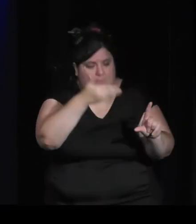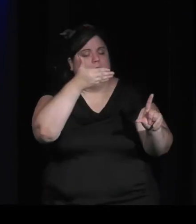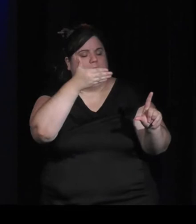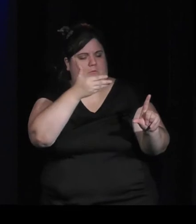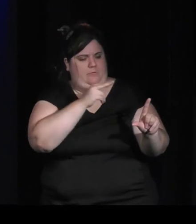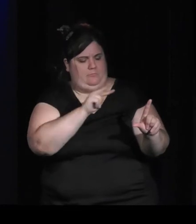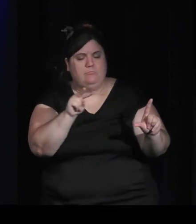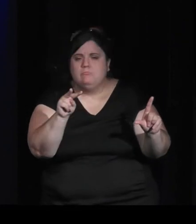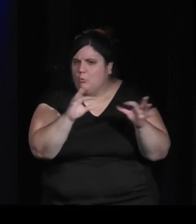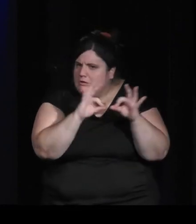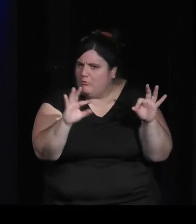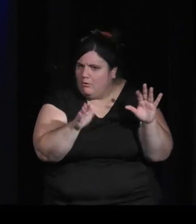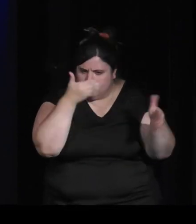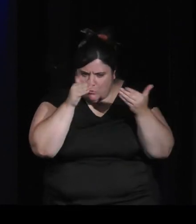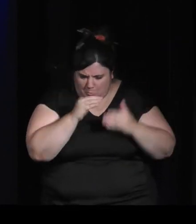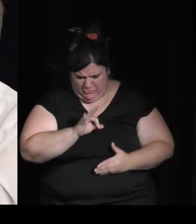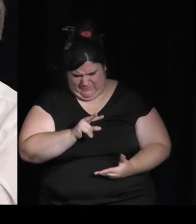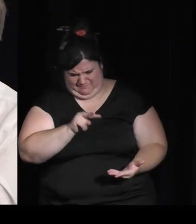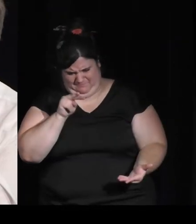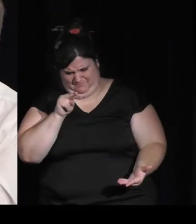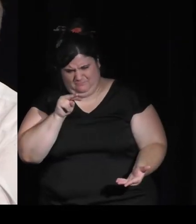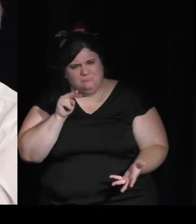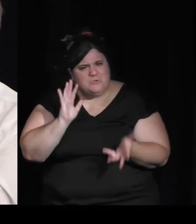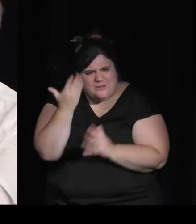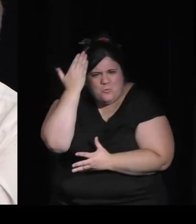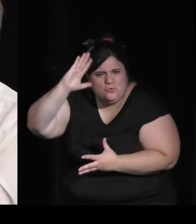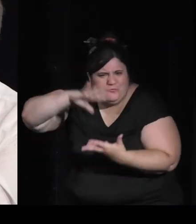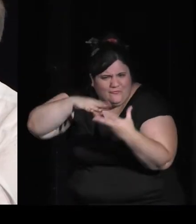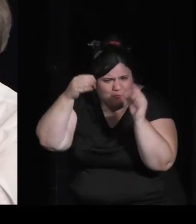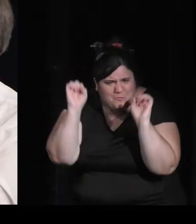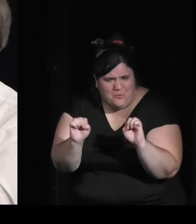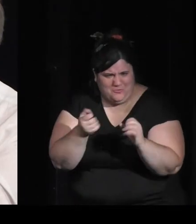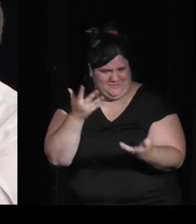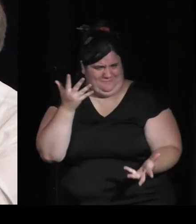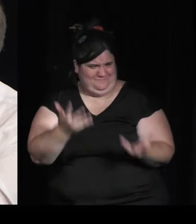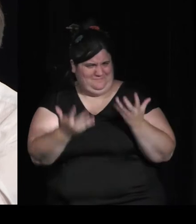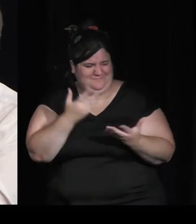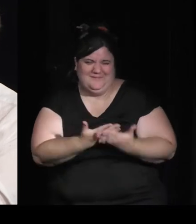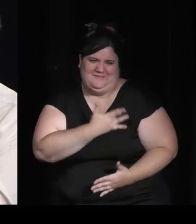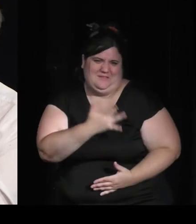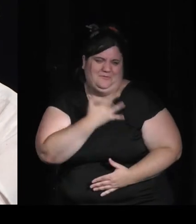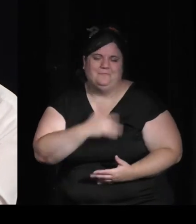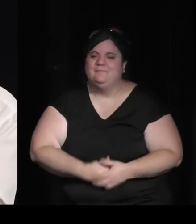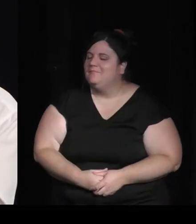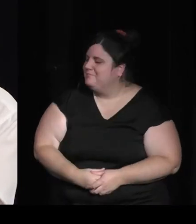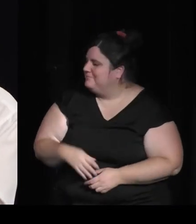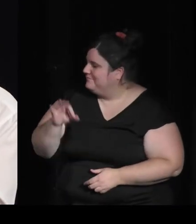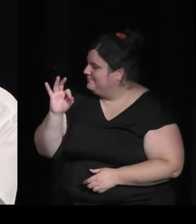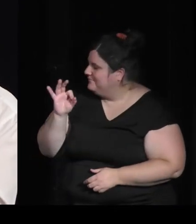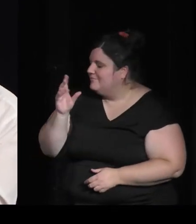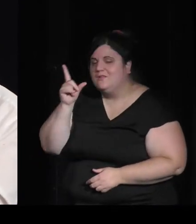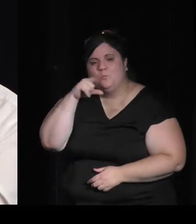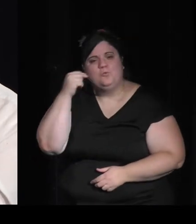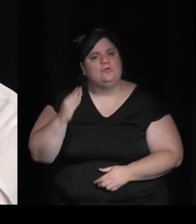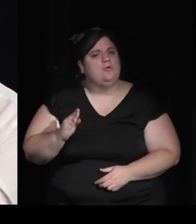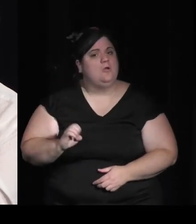pour moi, c'est là où est le challenge actuel. Vincent Berry, je voyais, pendant que Cédric Babouche parlait,